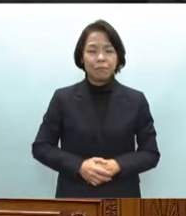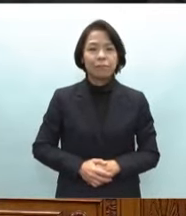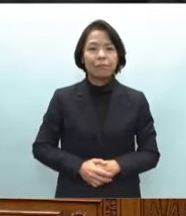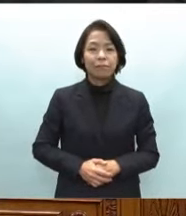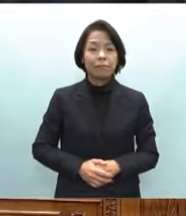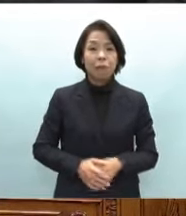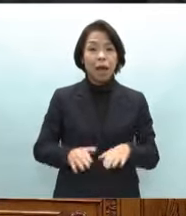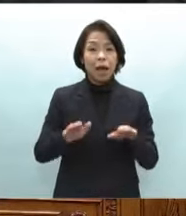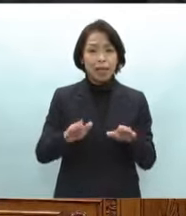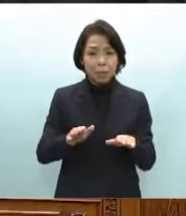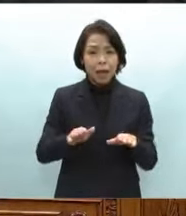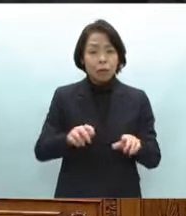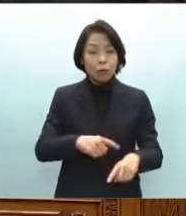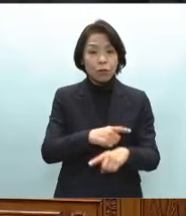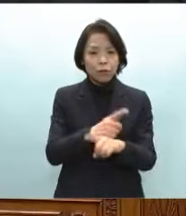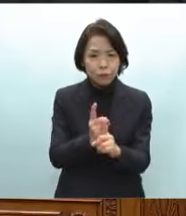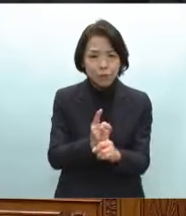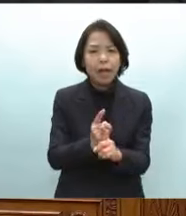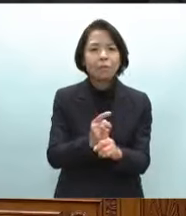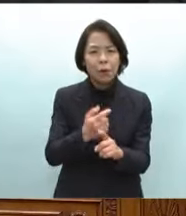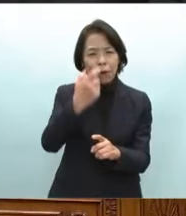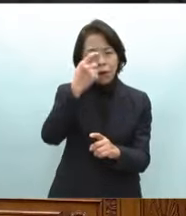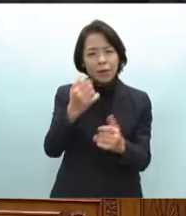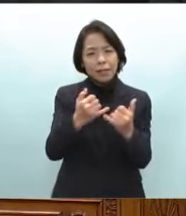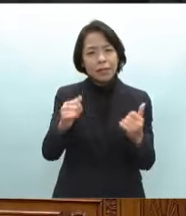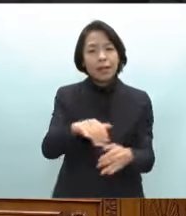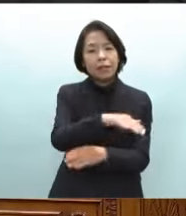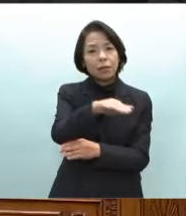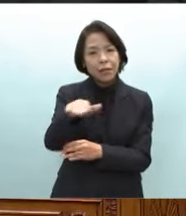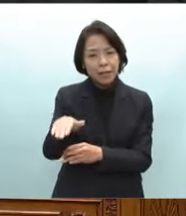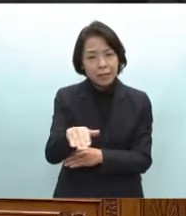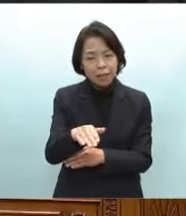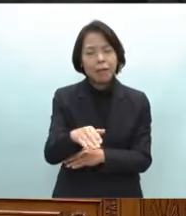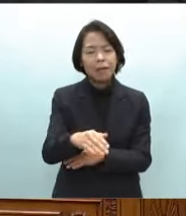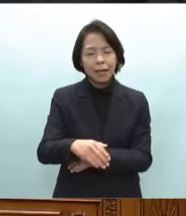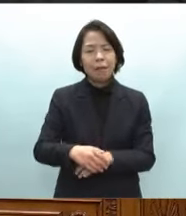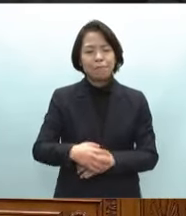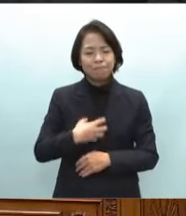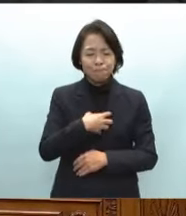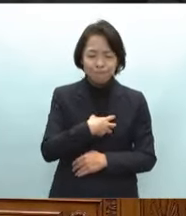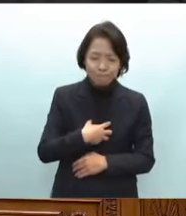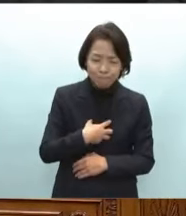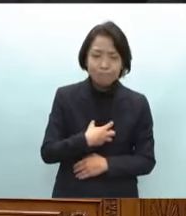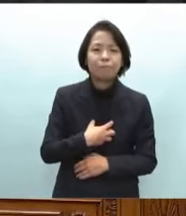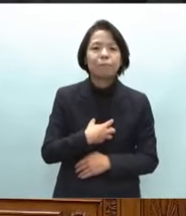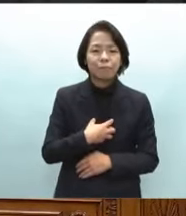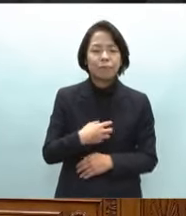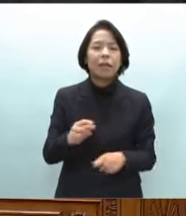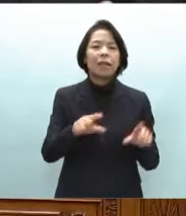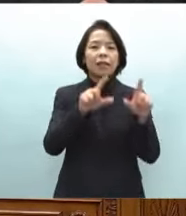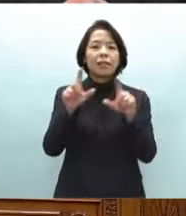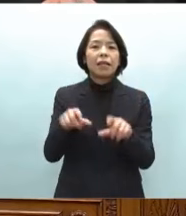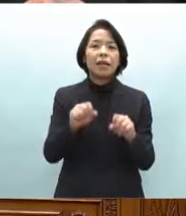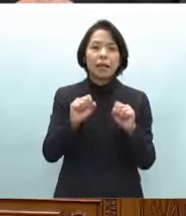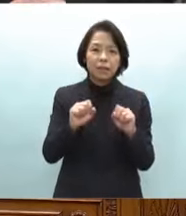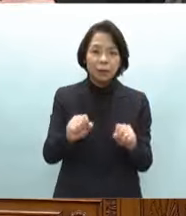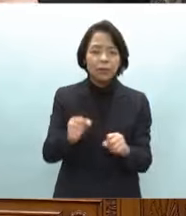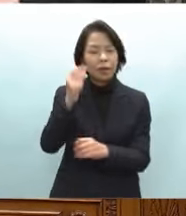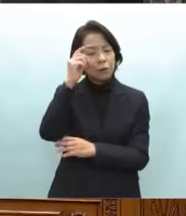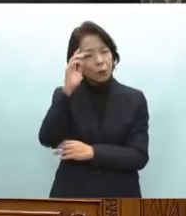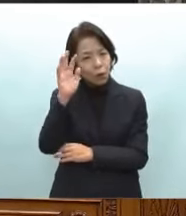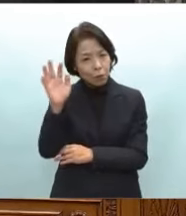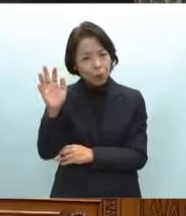今この瞬間も被災者の皆様が厳しく不安な時を過ごしておられることに深く思いを致し